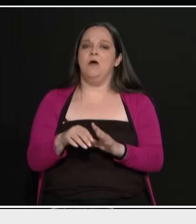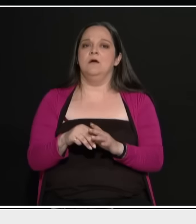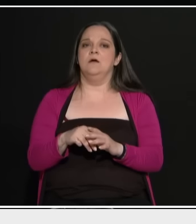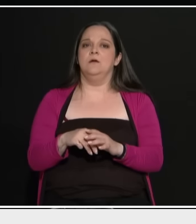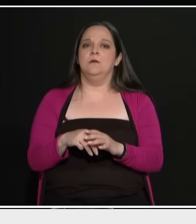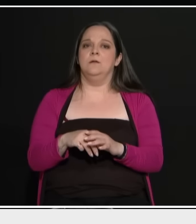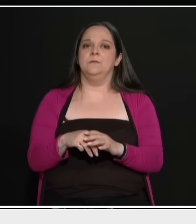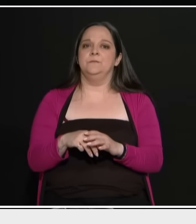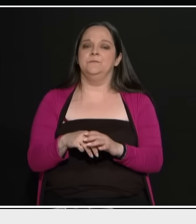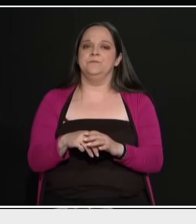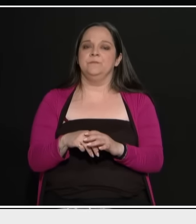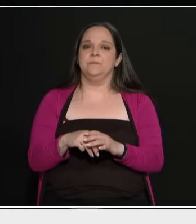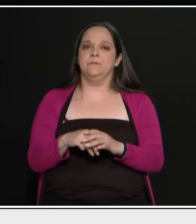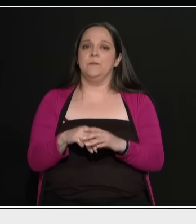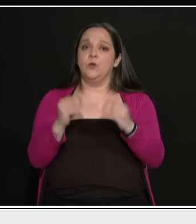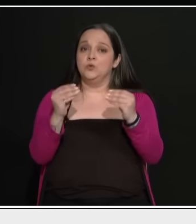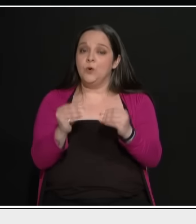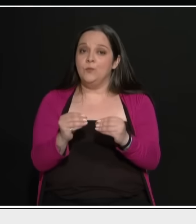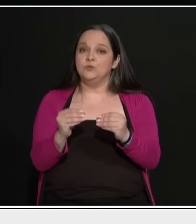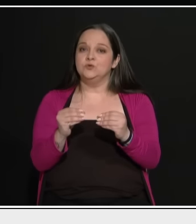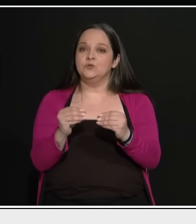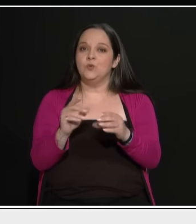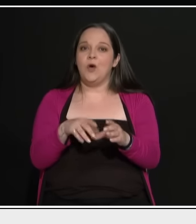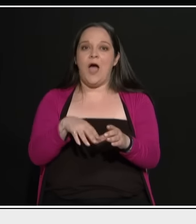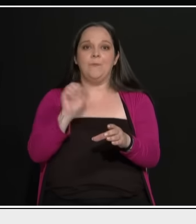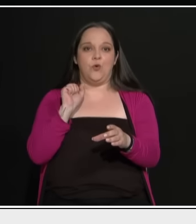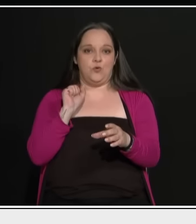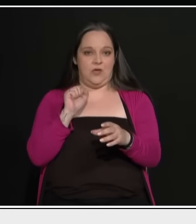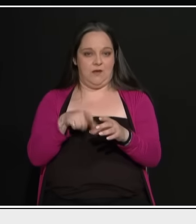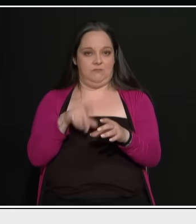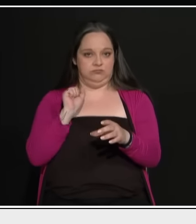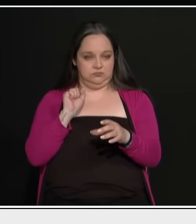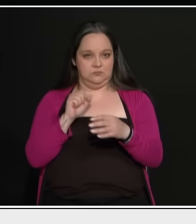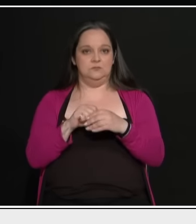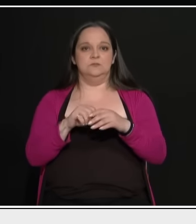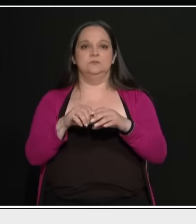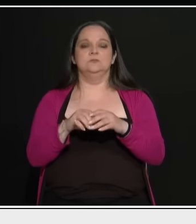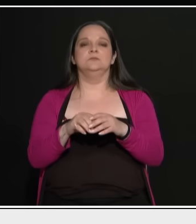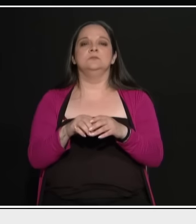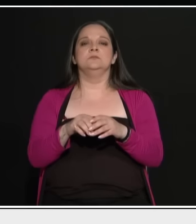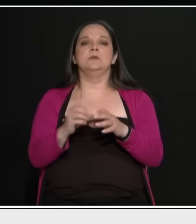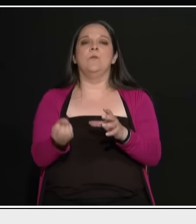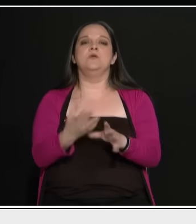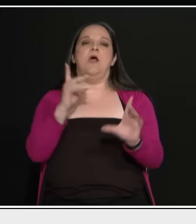Ο τρόπος που έφυγε από την κυβέρνηση της Ν. Δημοκρατίας ο Βελόπουλος ήταν